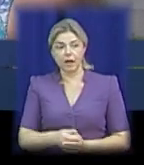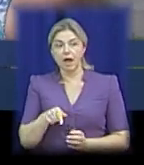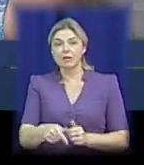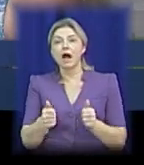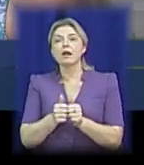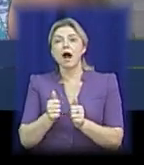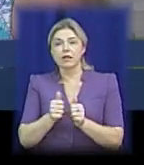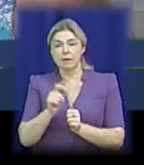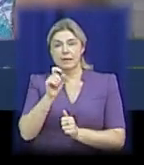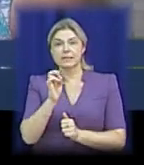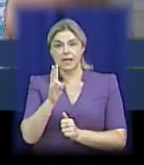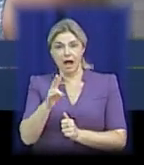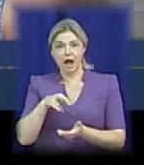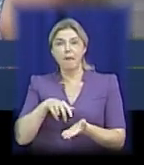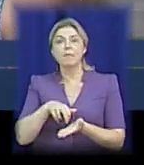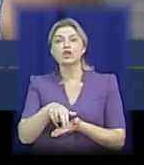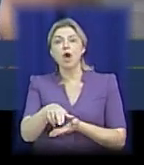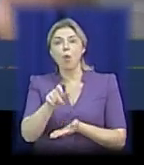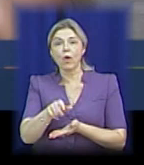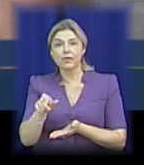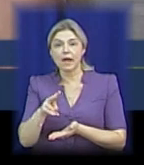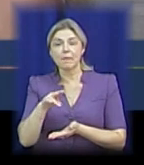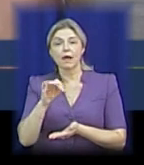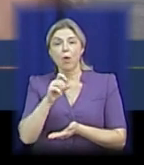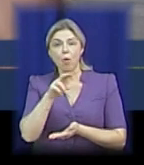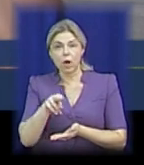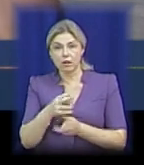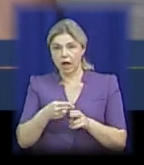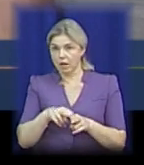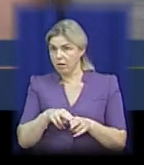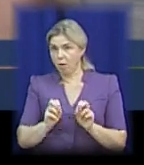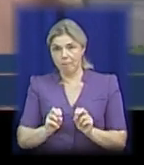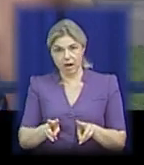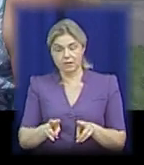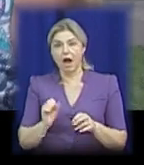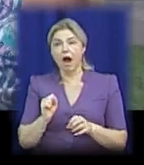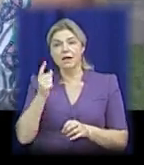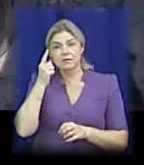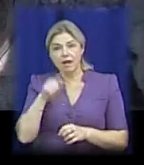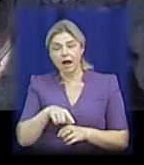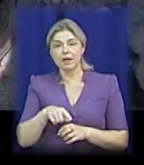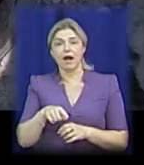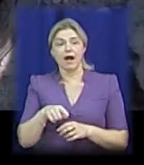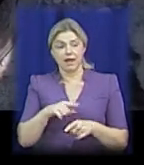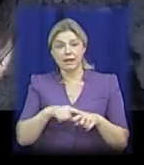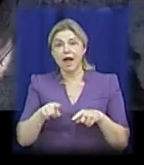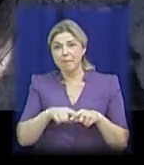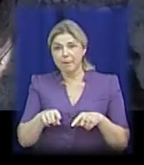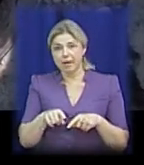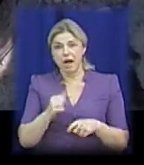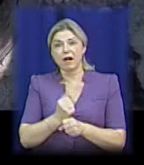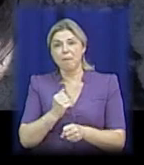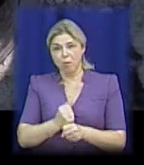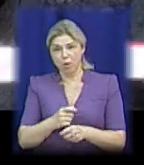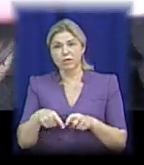тому це в будь-якому виглядне небезопасно тепер. А зная темпи роботи наших дорожних